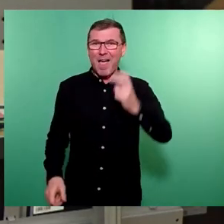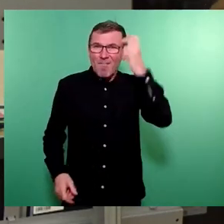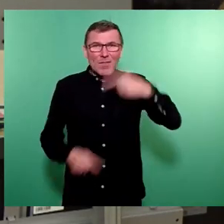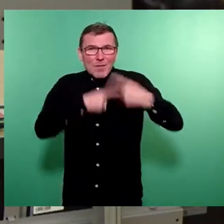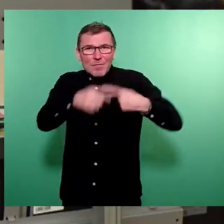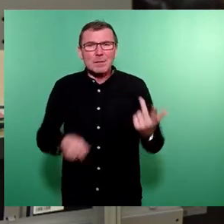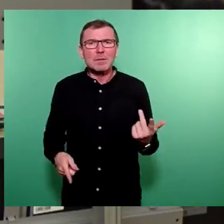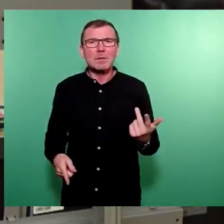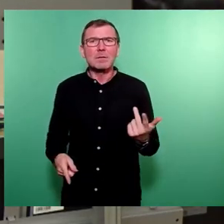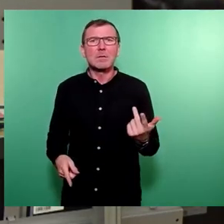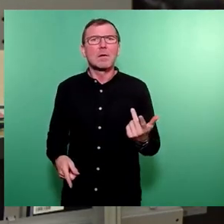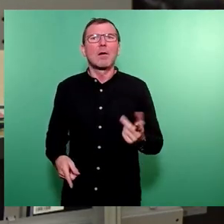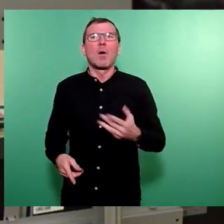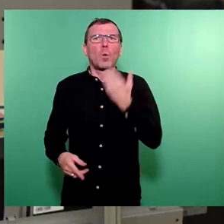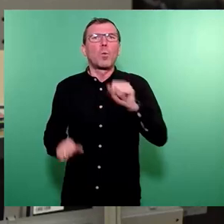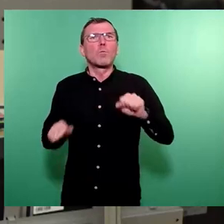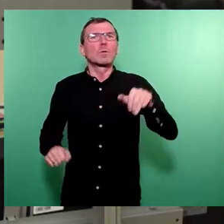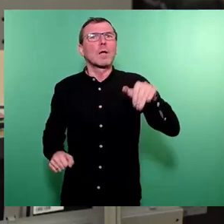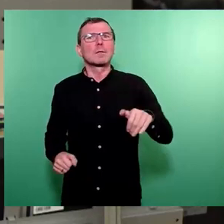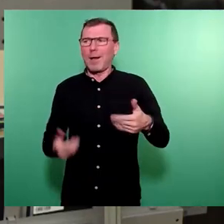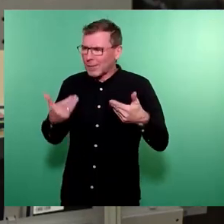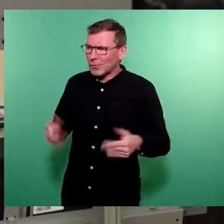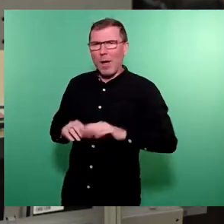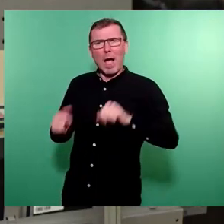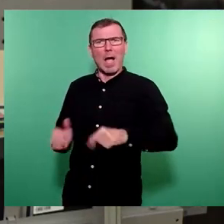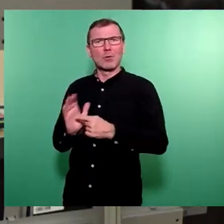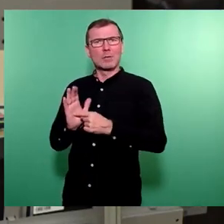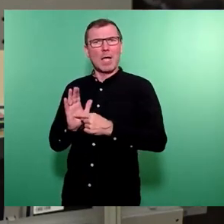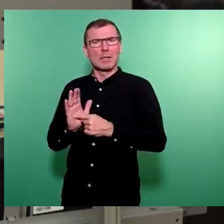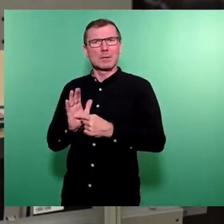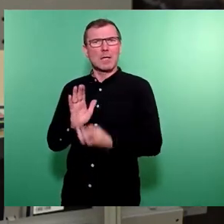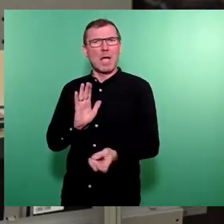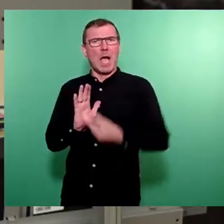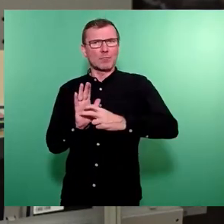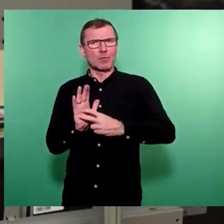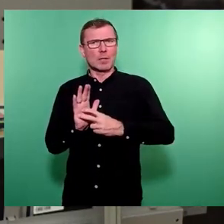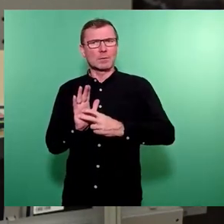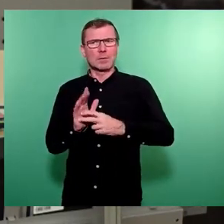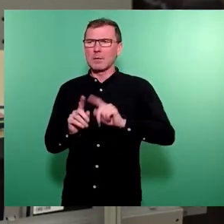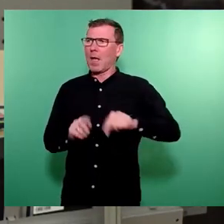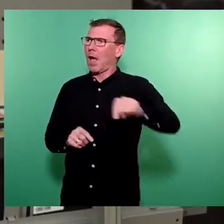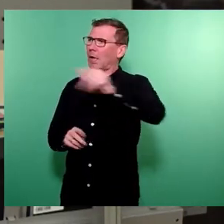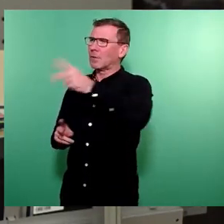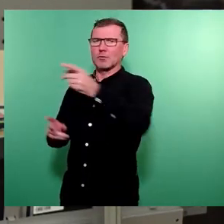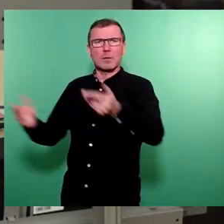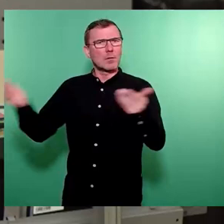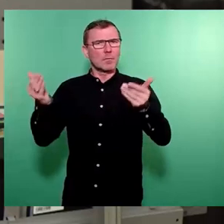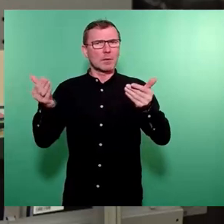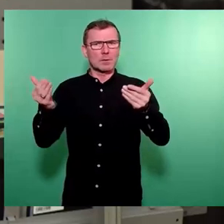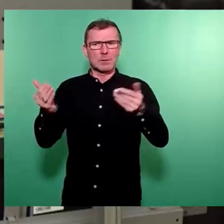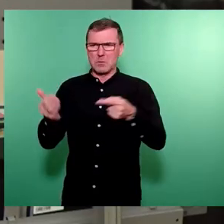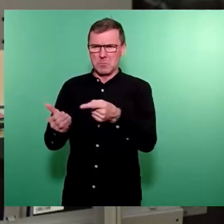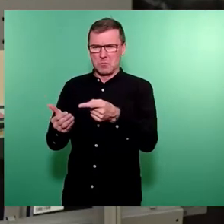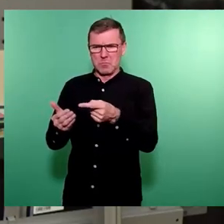dann hätten wir nicht die Möglichkeit, das genau so in Haushalt aufzustellen, der im Vergleich zu anderen scheinbar ein Stück antagonistisch